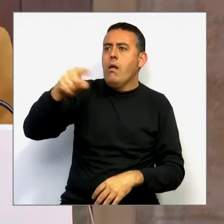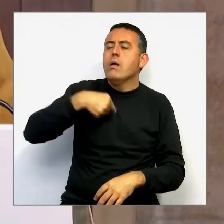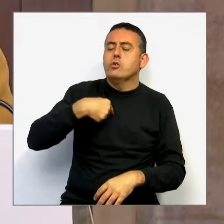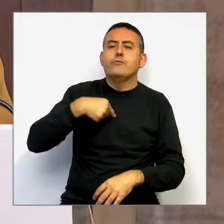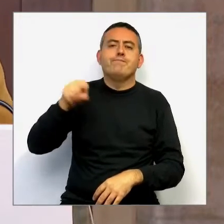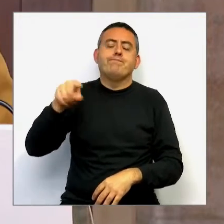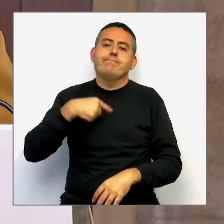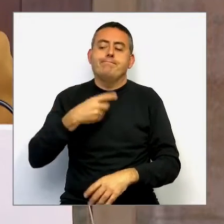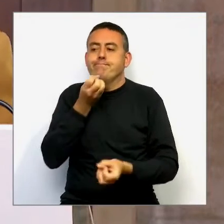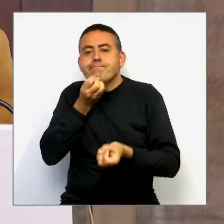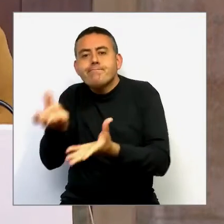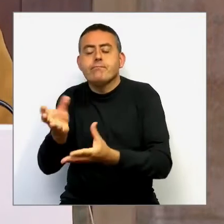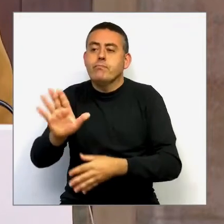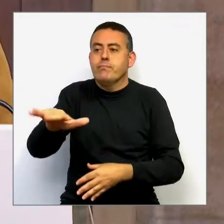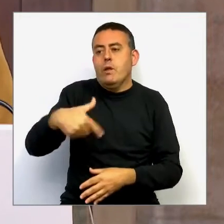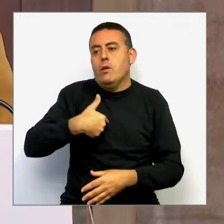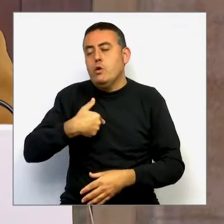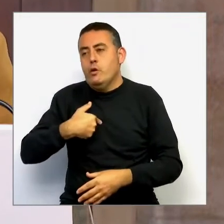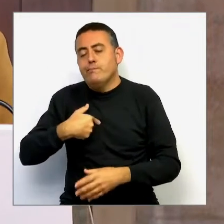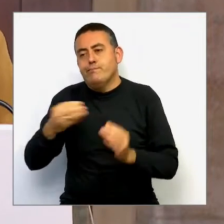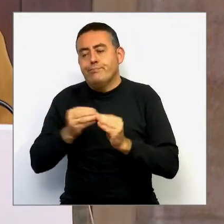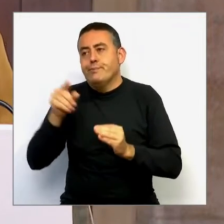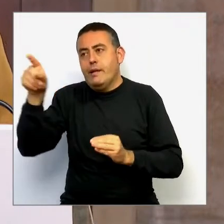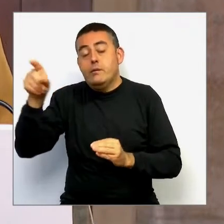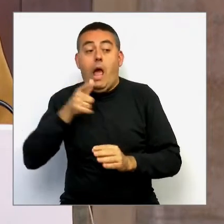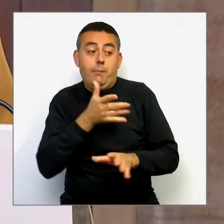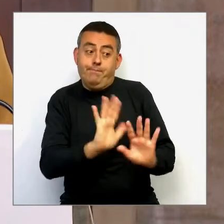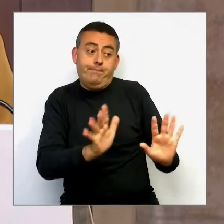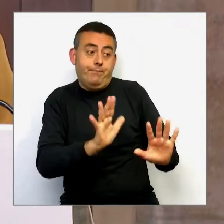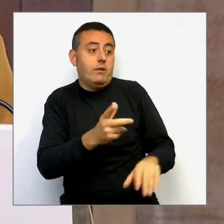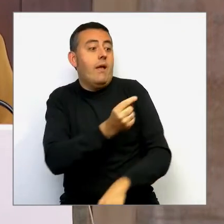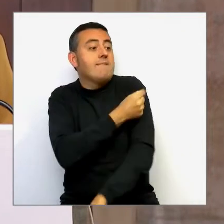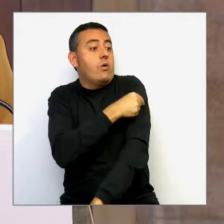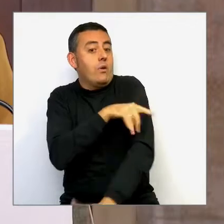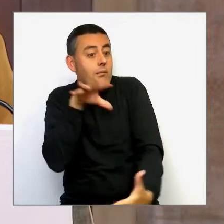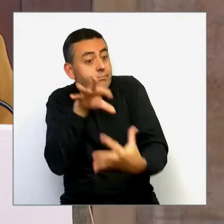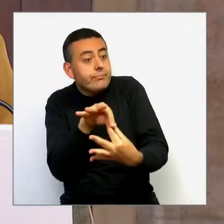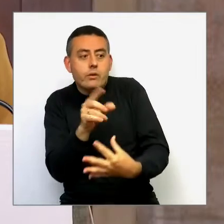debe de vacunarsele o no con esa vacuna o se le tiene que administrar otro tipo de vacuna.